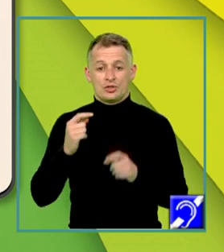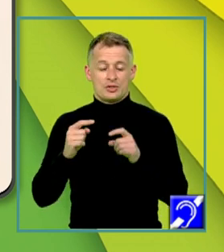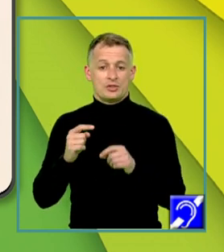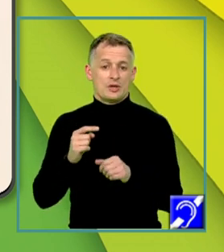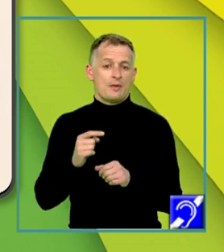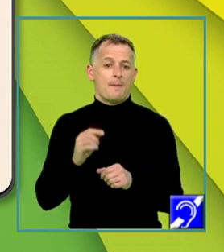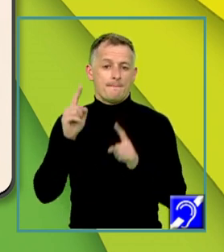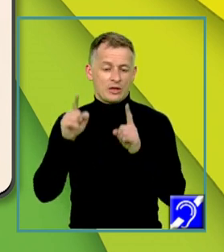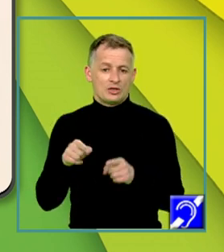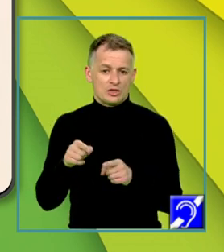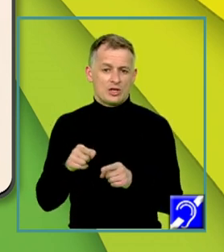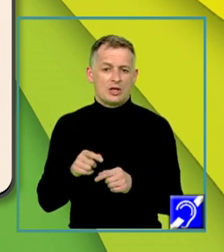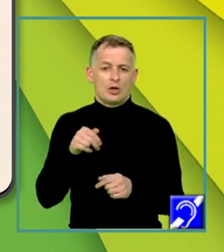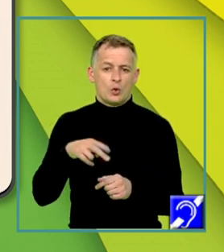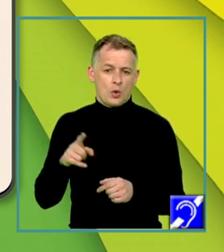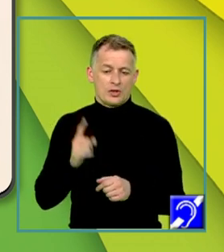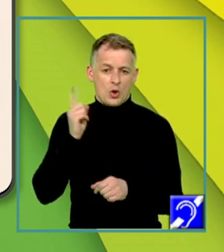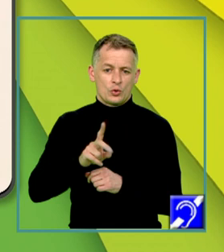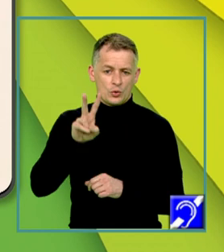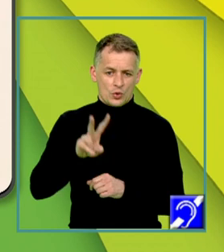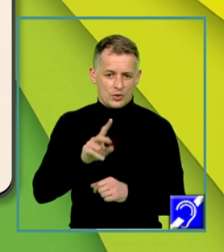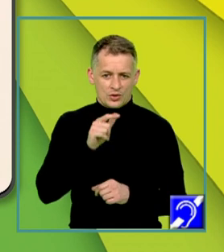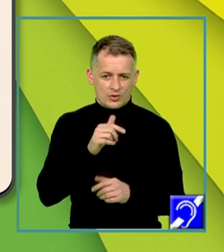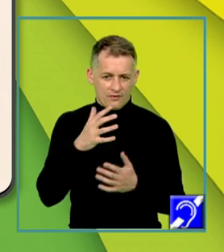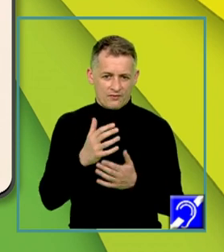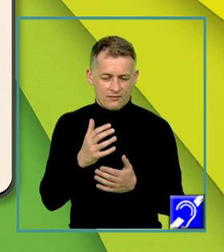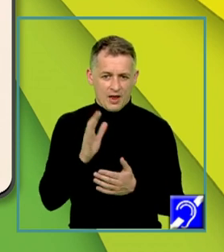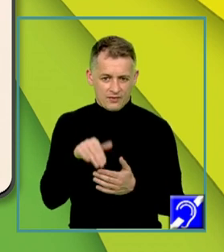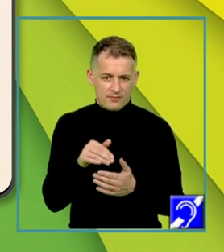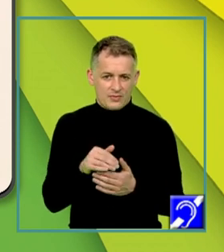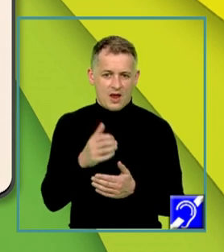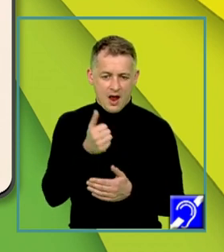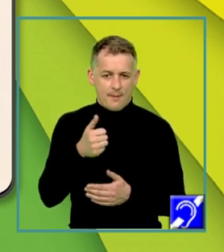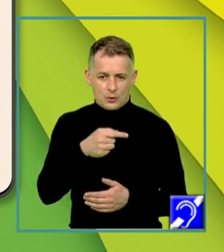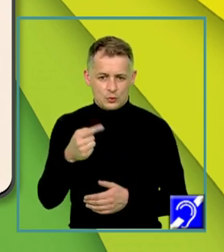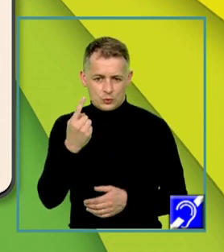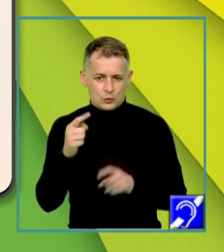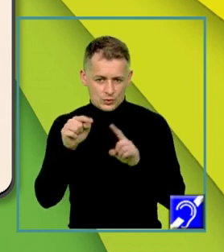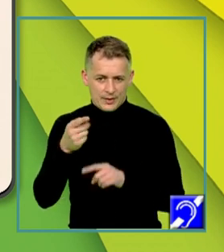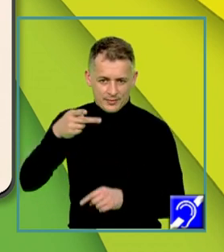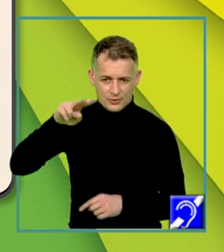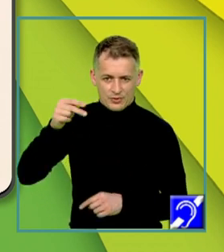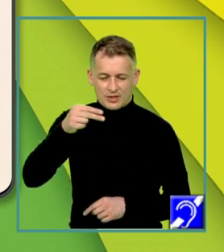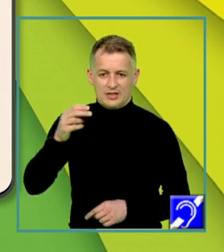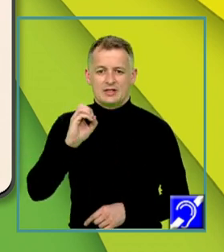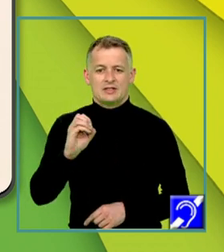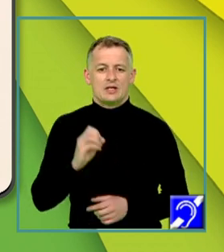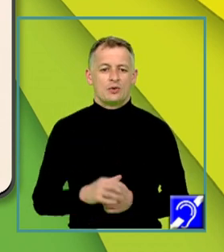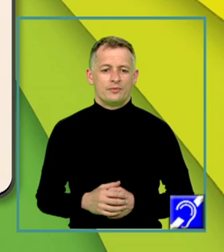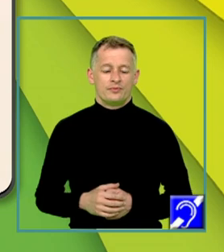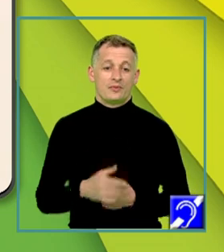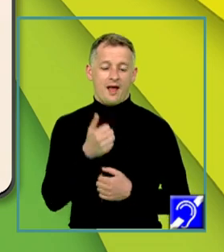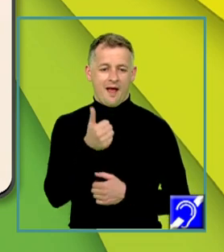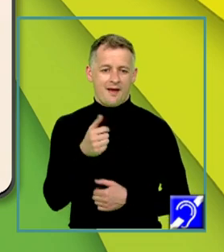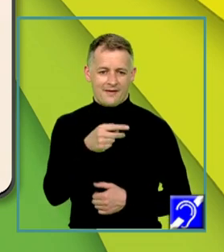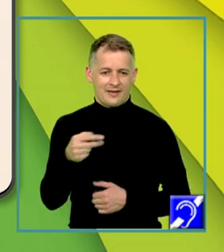nulă de ordinul 2, de unde obținem A minus 1 totul la pătrat egal cu 0, rezultă A